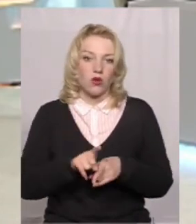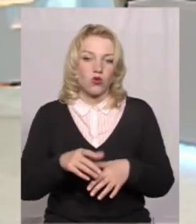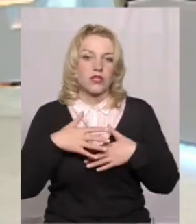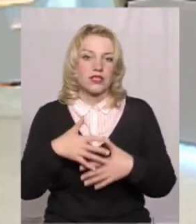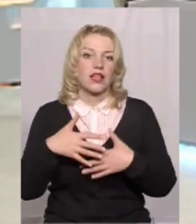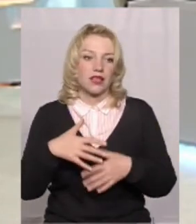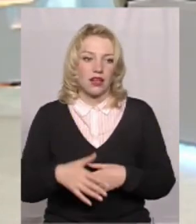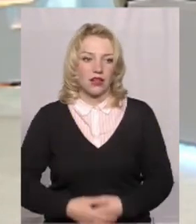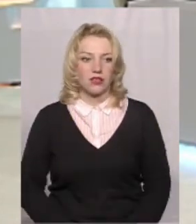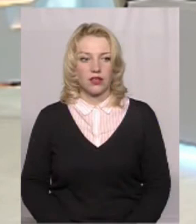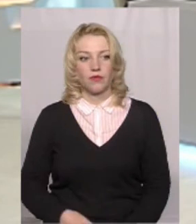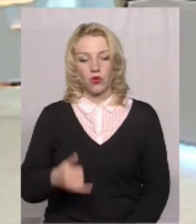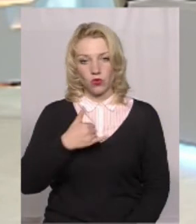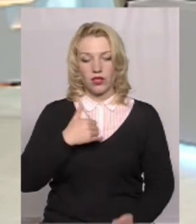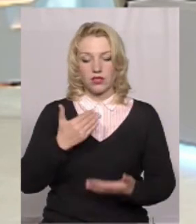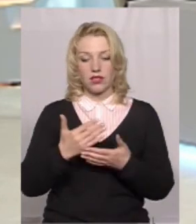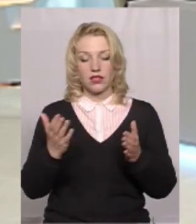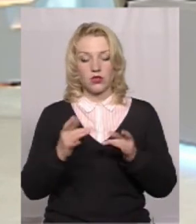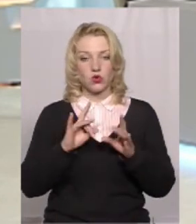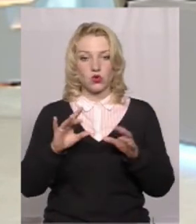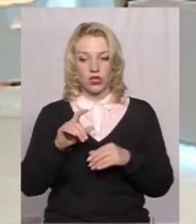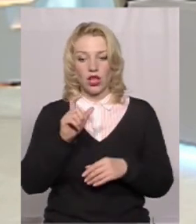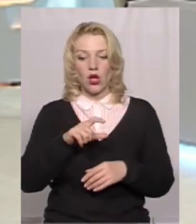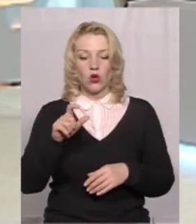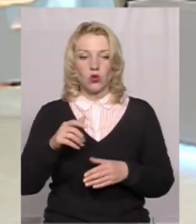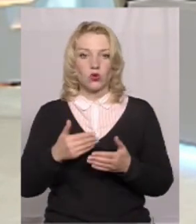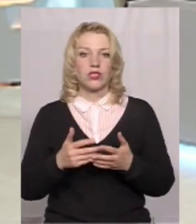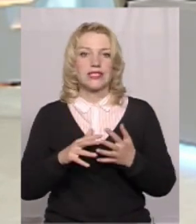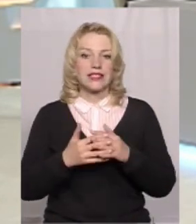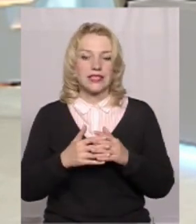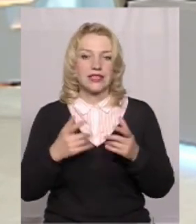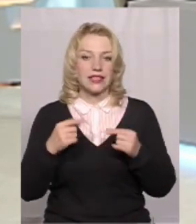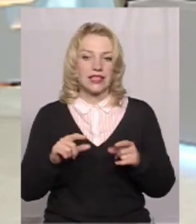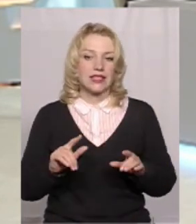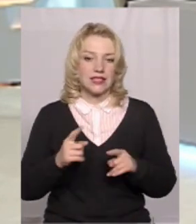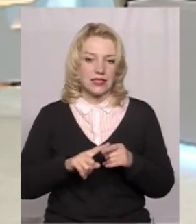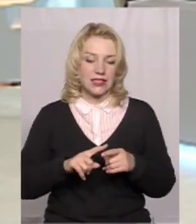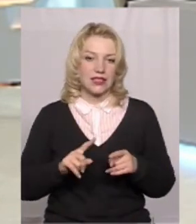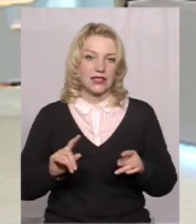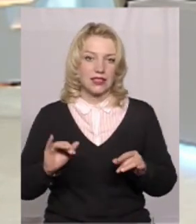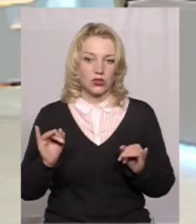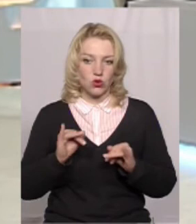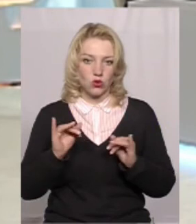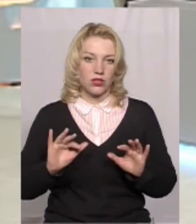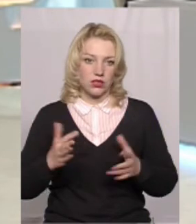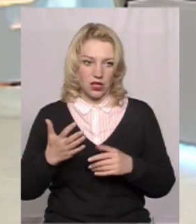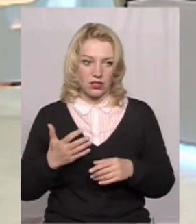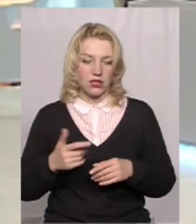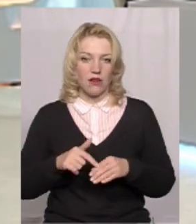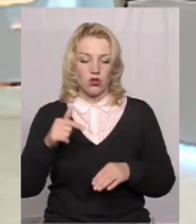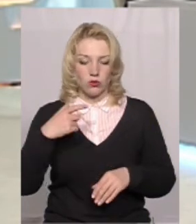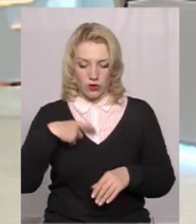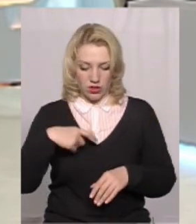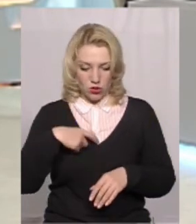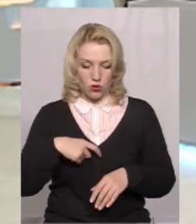мешканці сіл, де залишилася ця історія, відчувають на собі